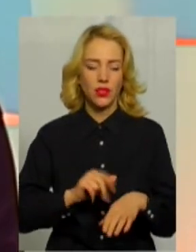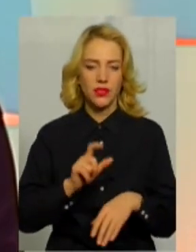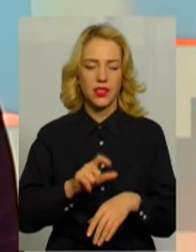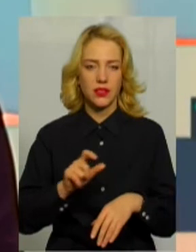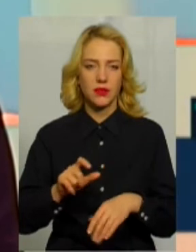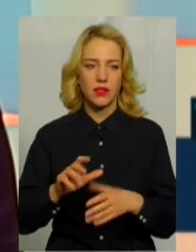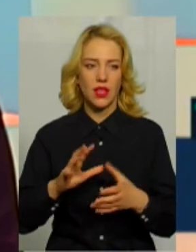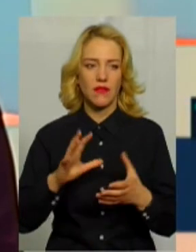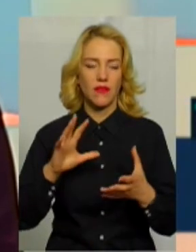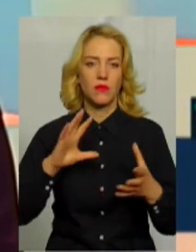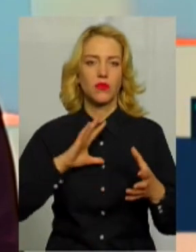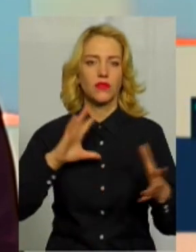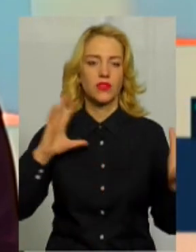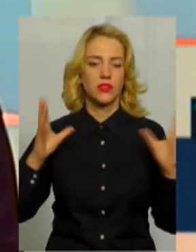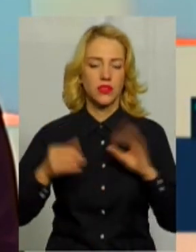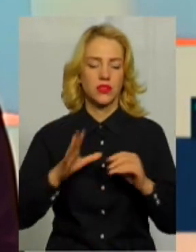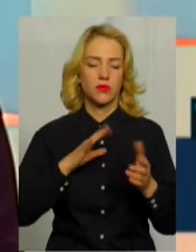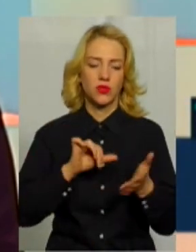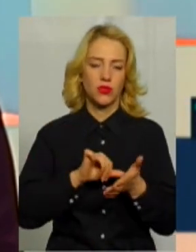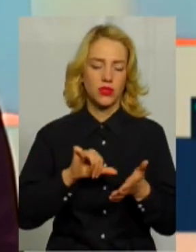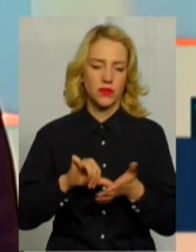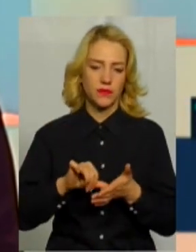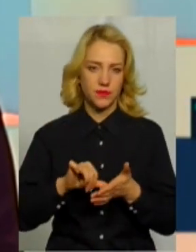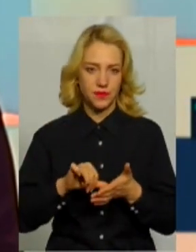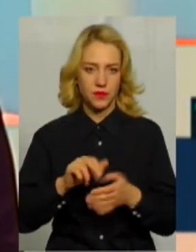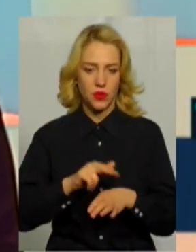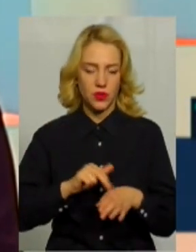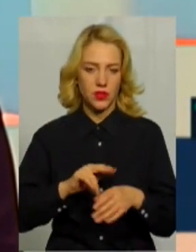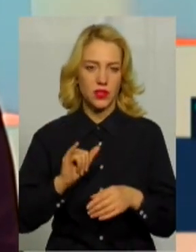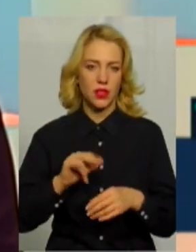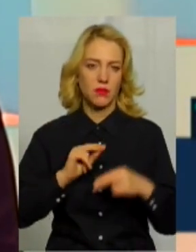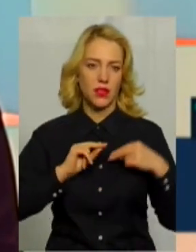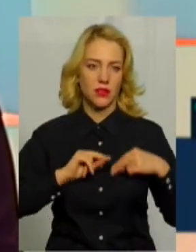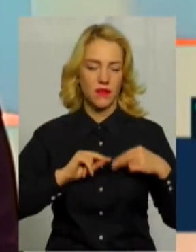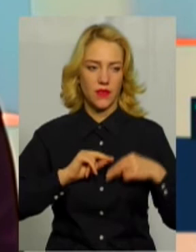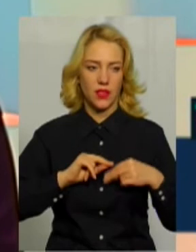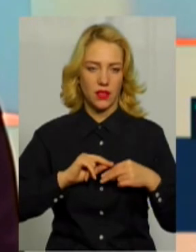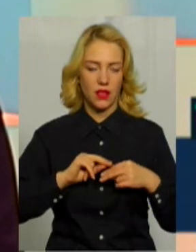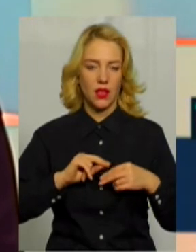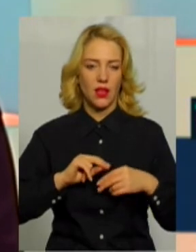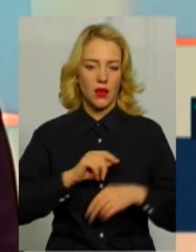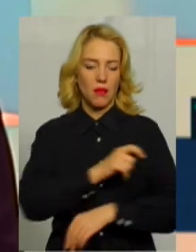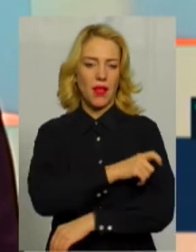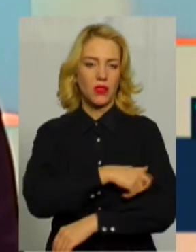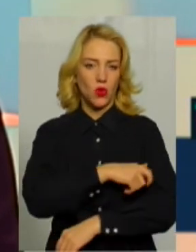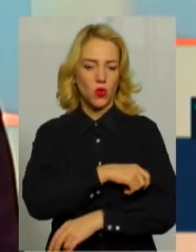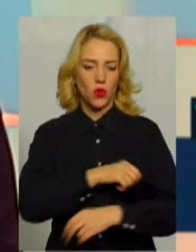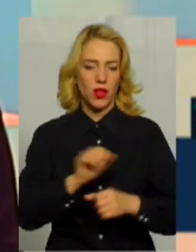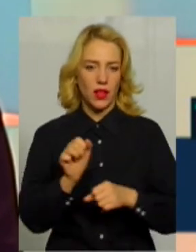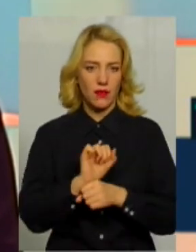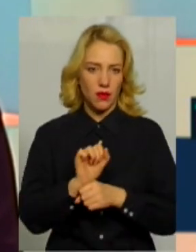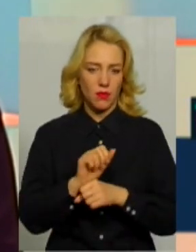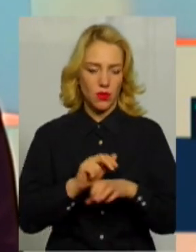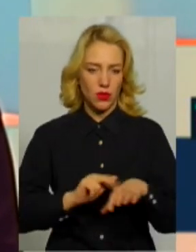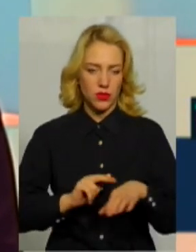займалися в цілому. Це були і дільничні офіцери поліції, це були і працівники управління патрульної поліції в місті Хмельницькому, це